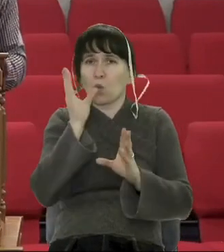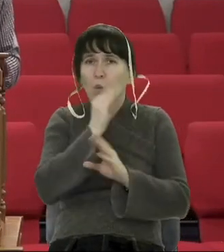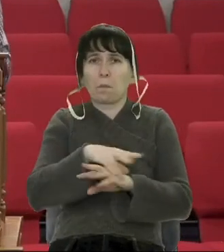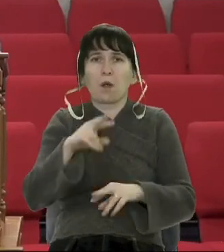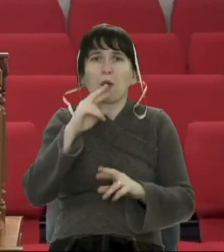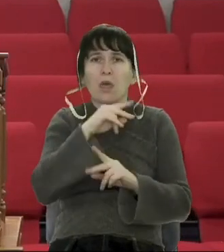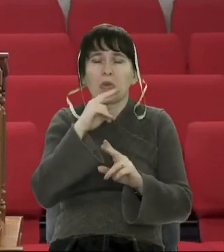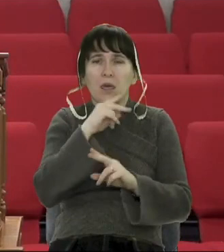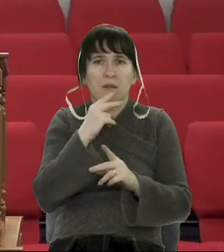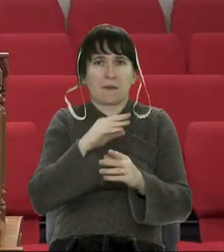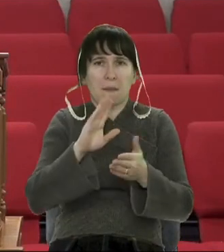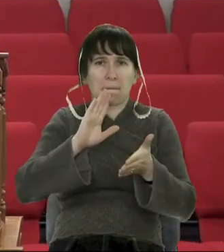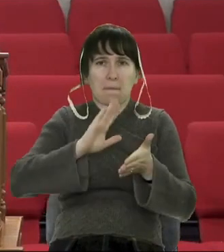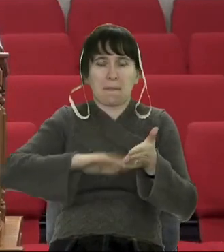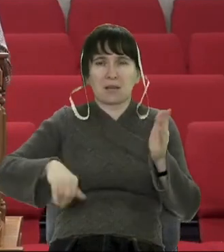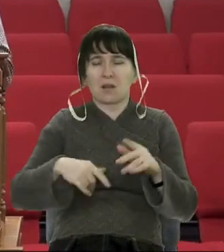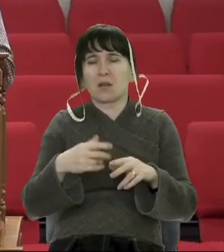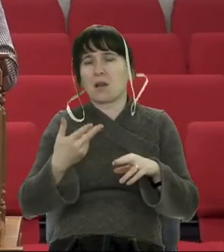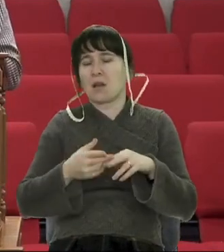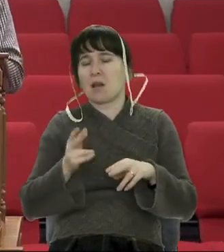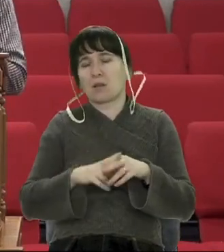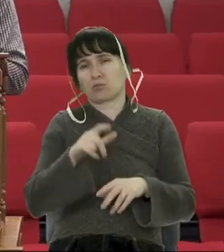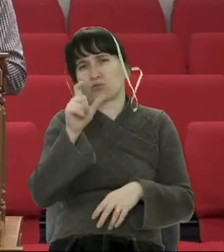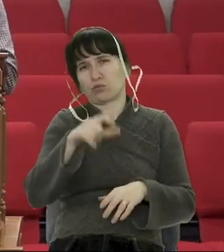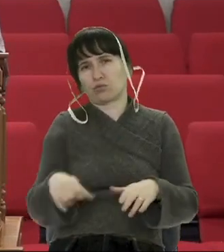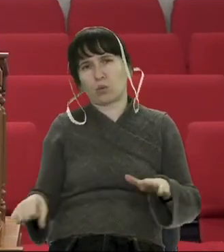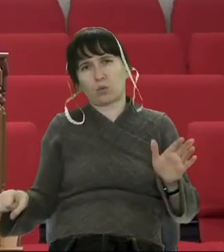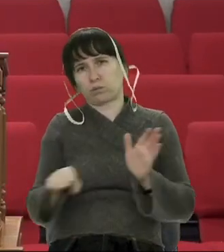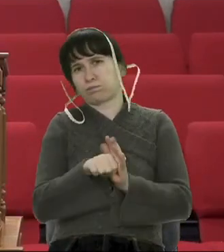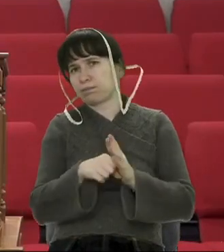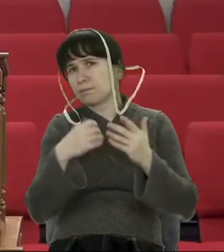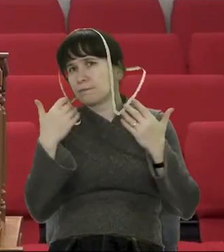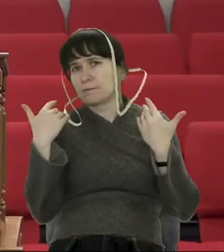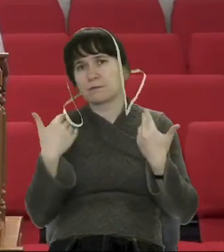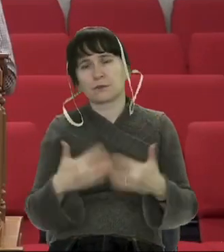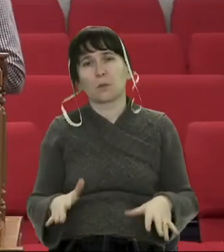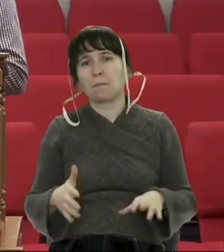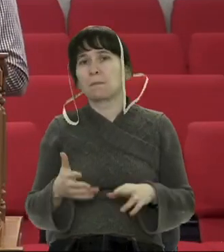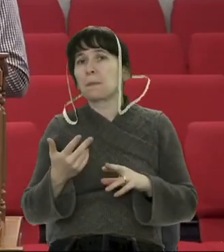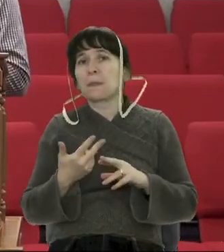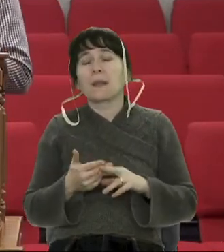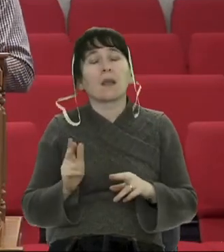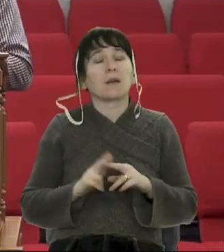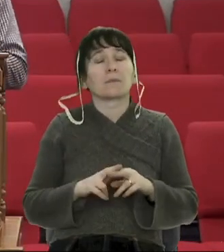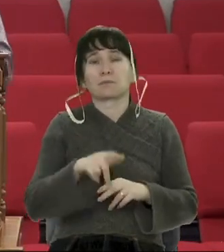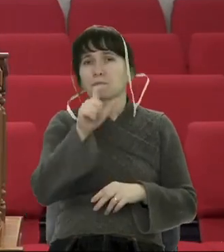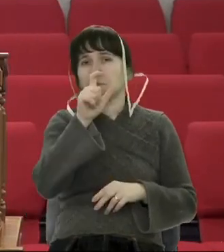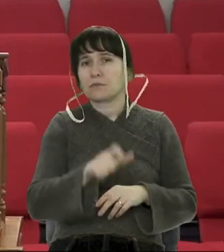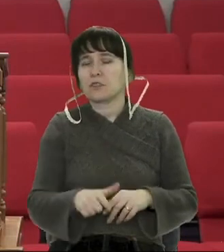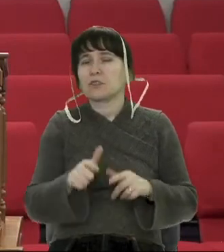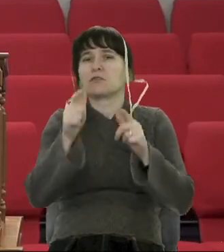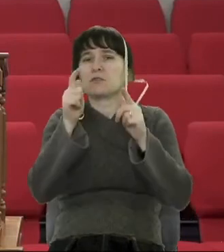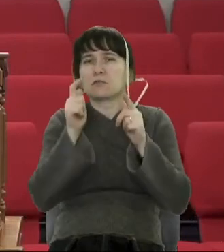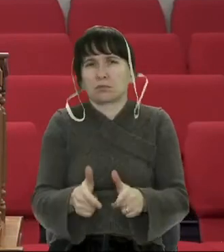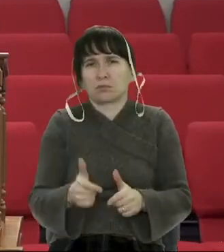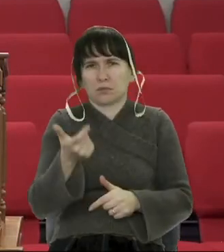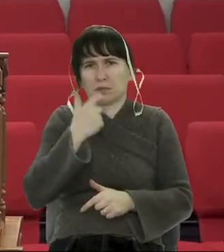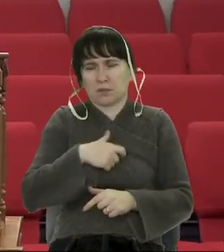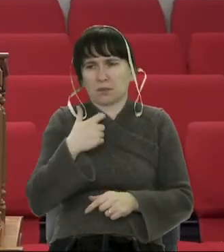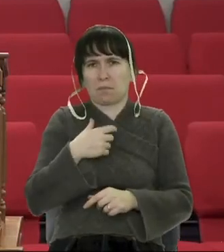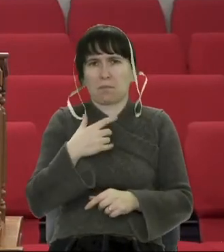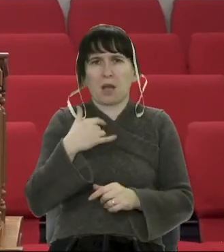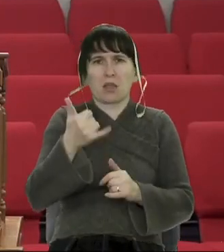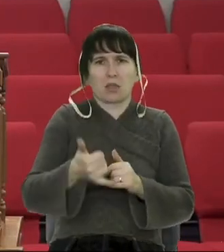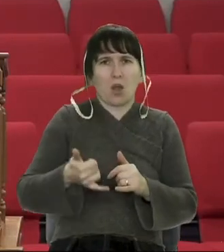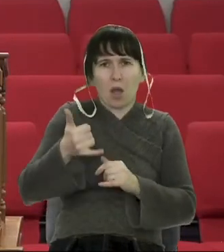отруту таку, то людина могла просто загинути. Але чому цей приклад показує, що людина готова позбавитись навіть